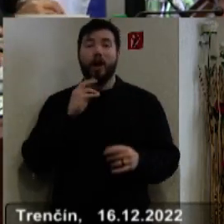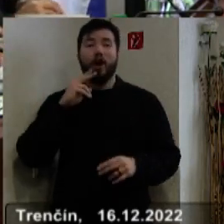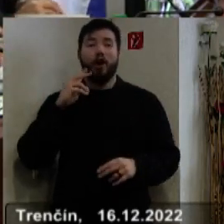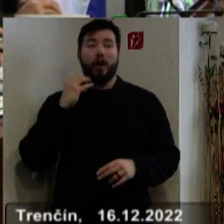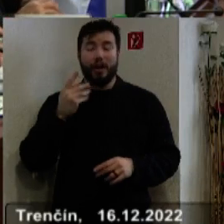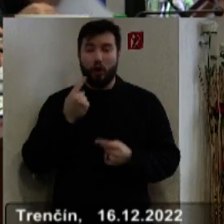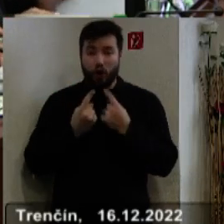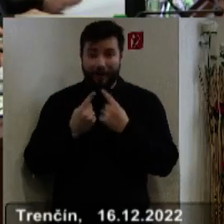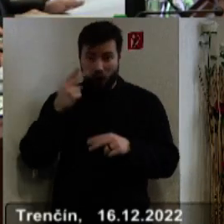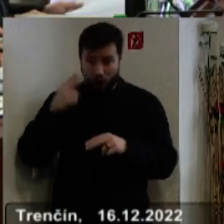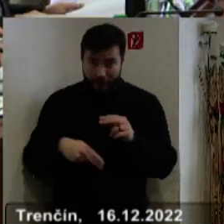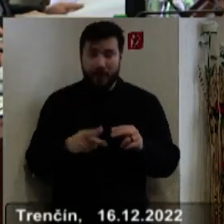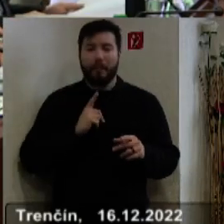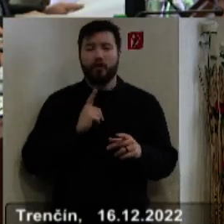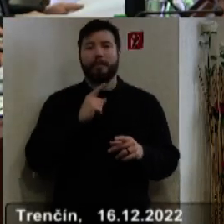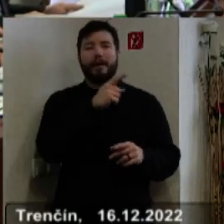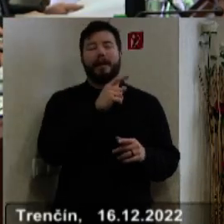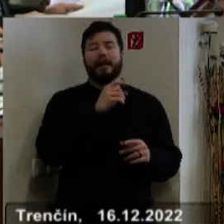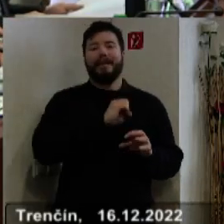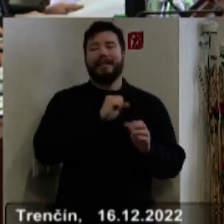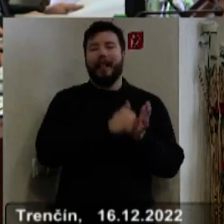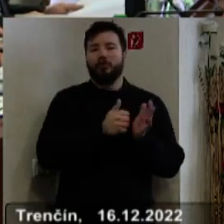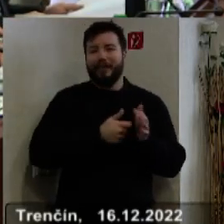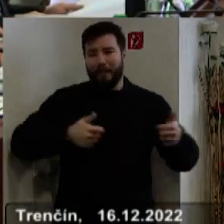o porokovaní na tlačovom briefingu.